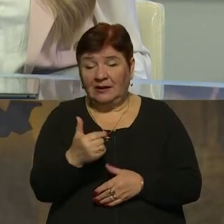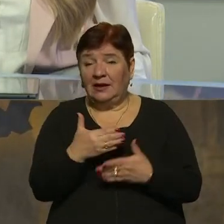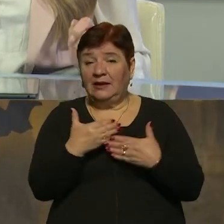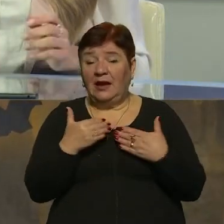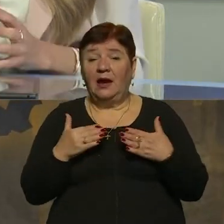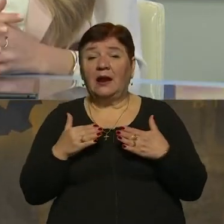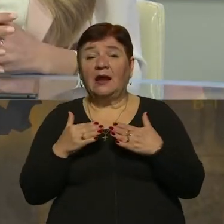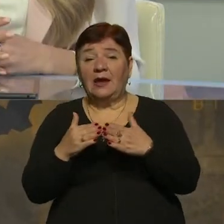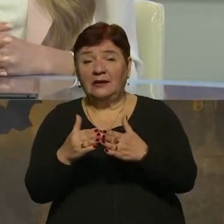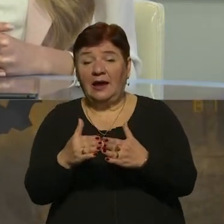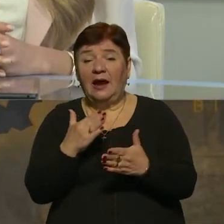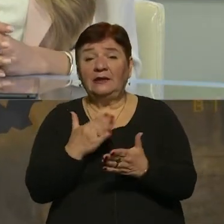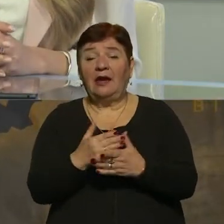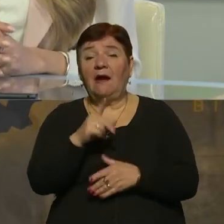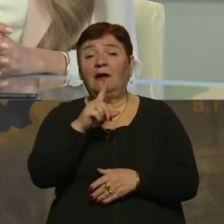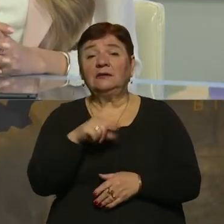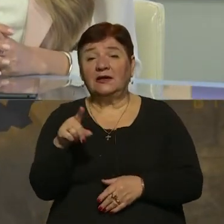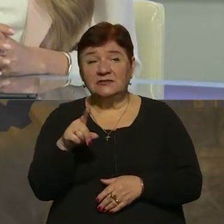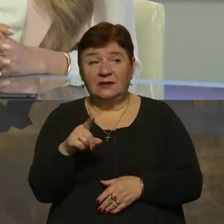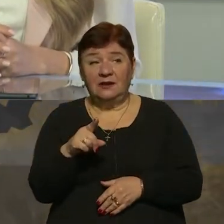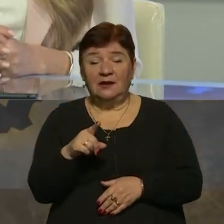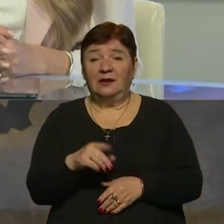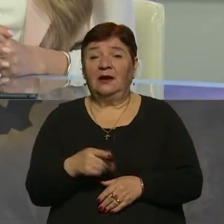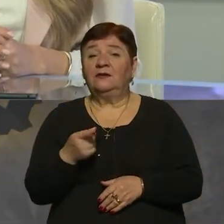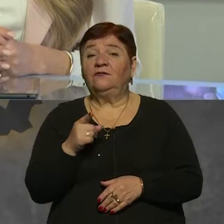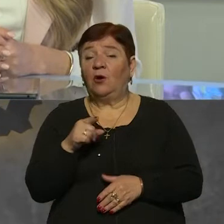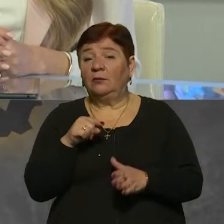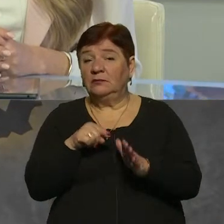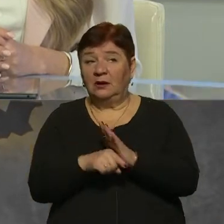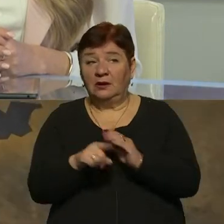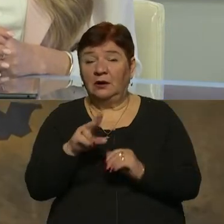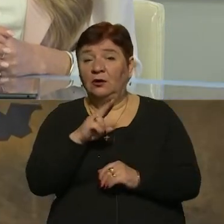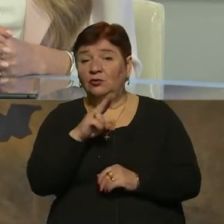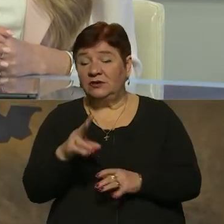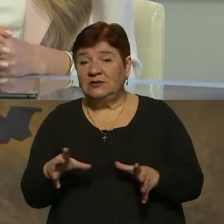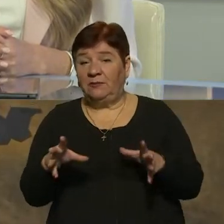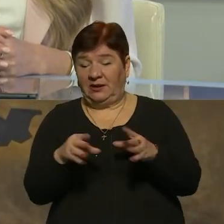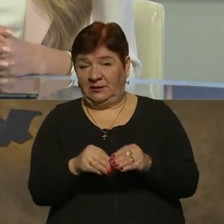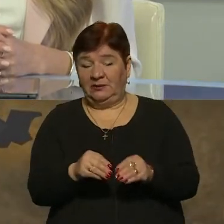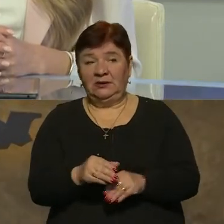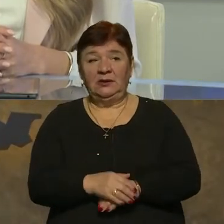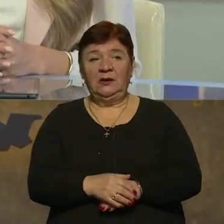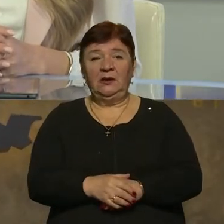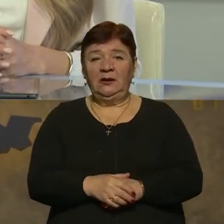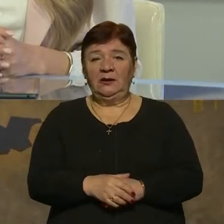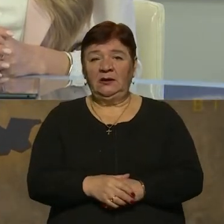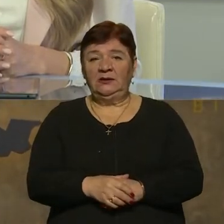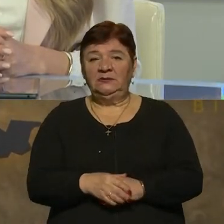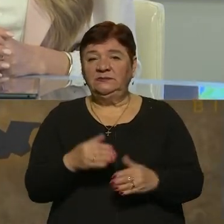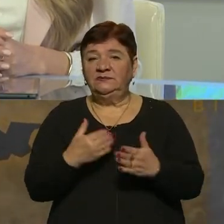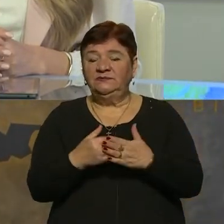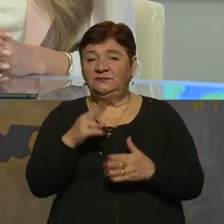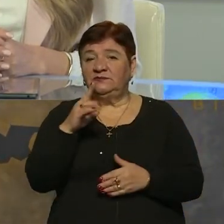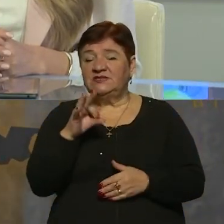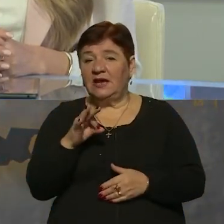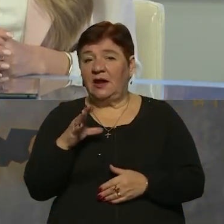є ракета, а є тест. Теста, то ми знаємо, що до нас хтось приєднується. Тобто це